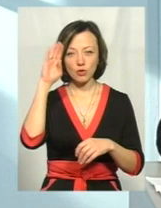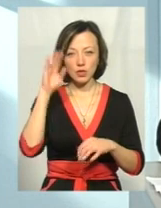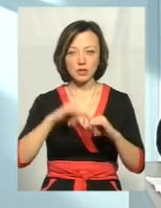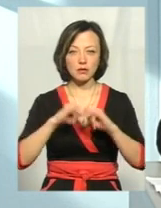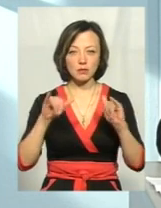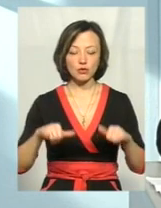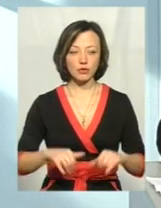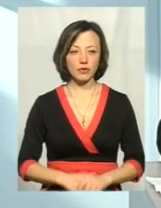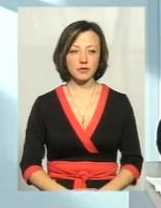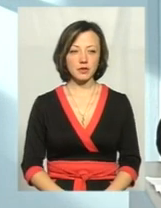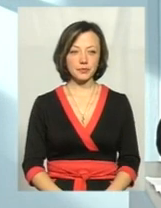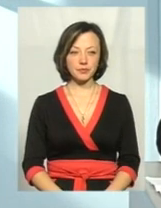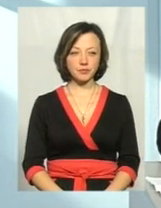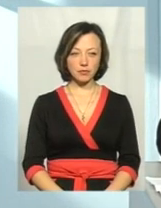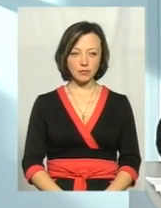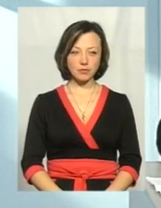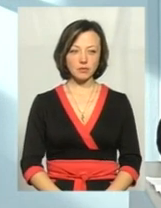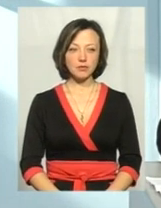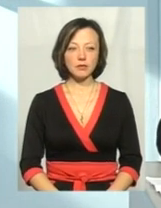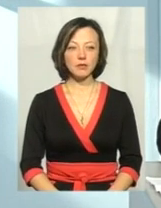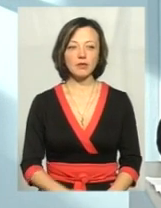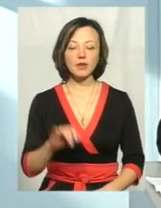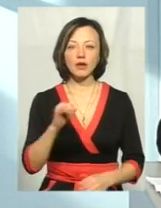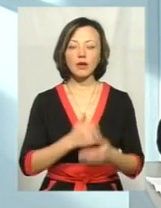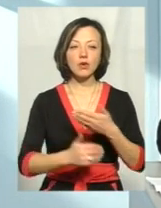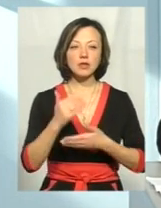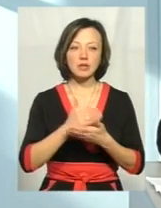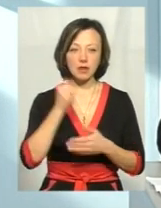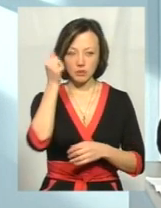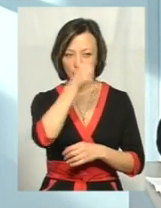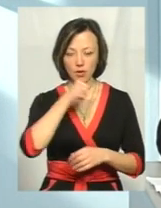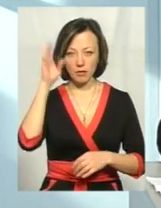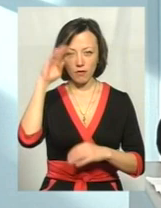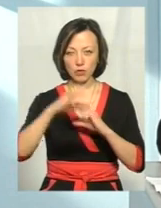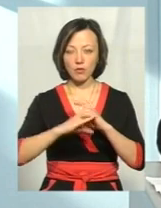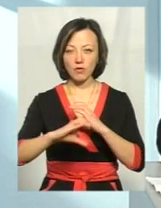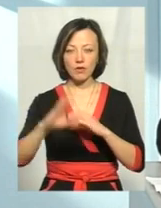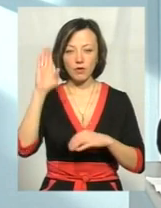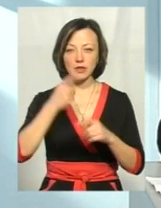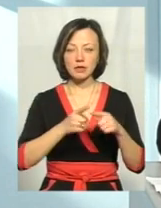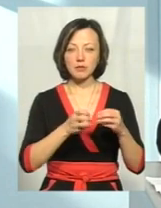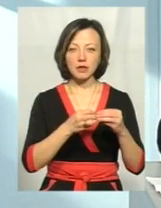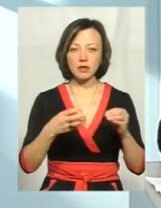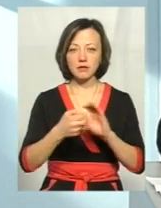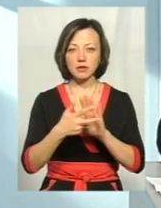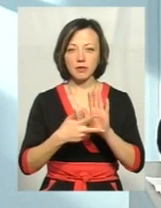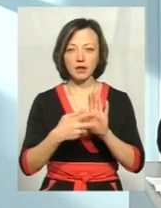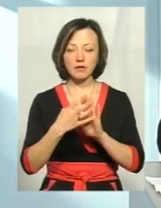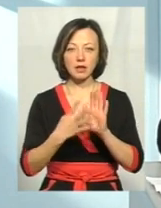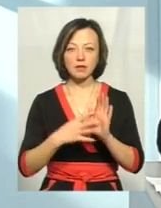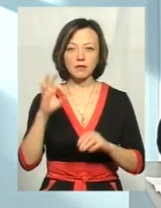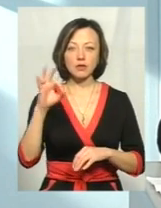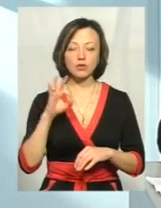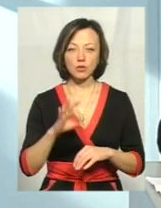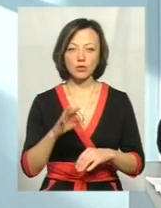збільшувався. І останніми роками, які було зафіксовано водопровідні воді, це 15-18-19%